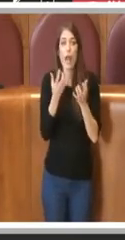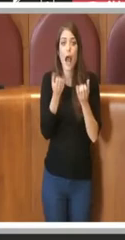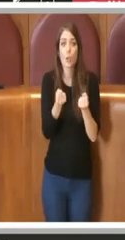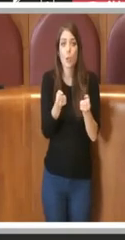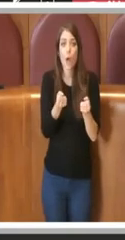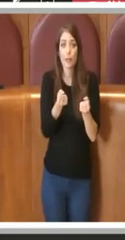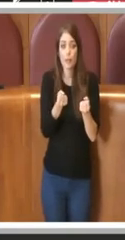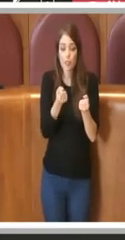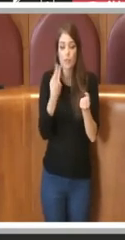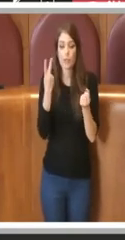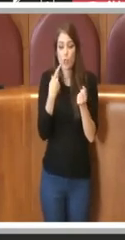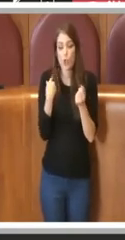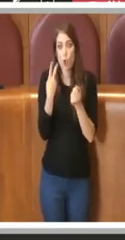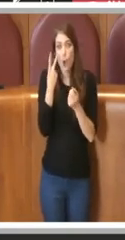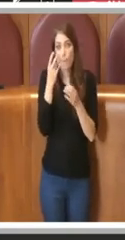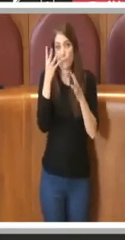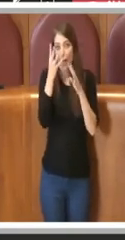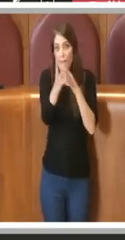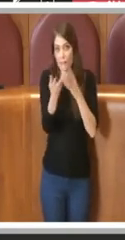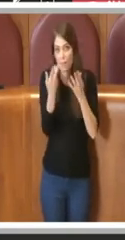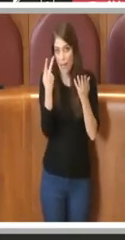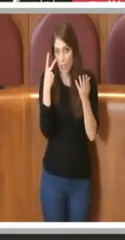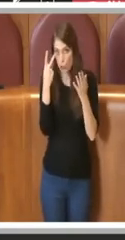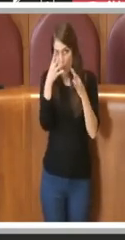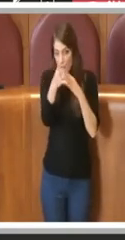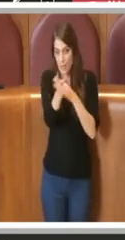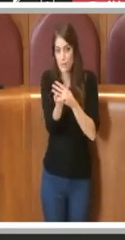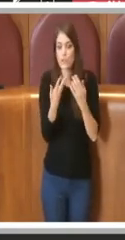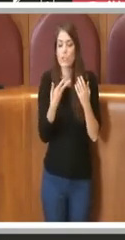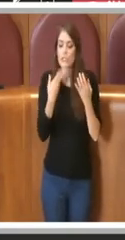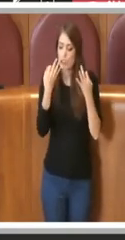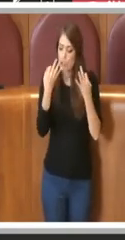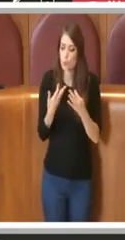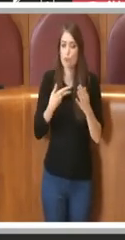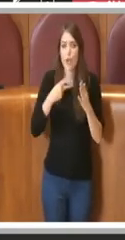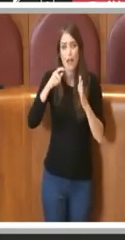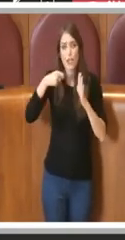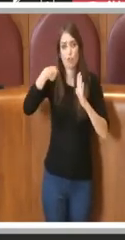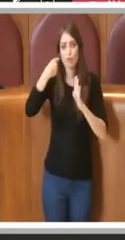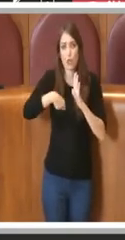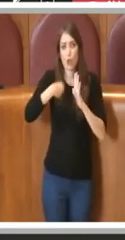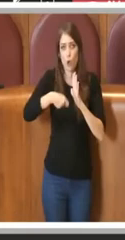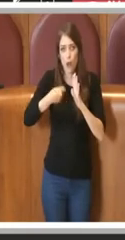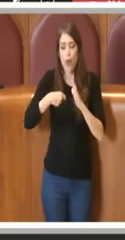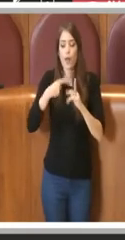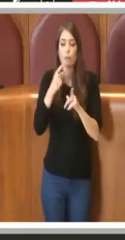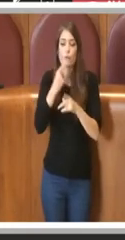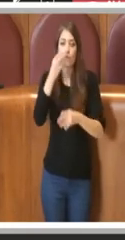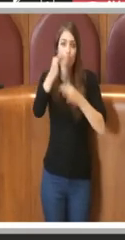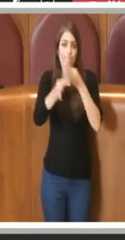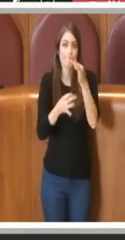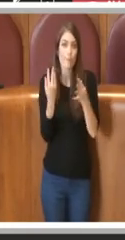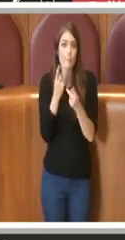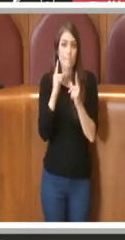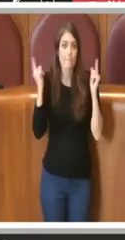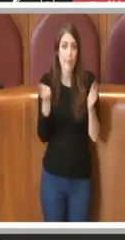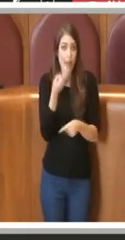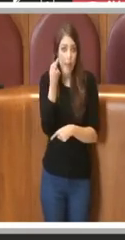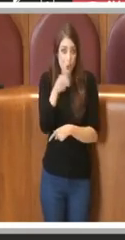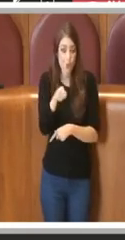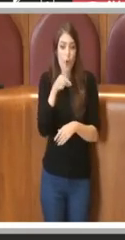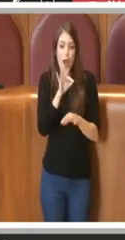nella mia esperienza, che ci saranno anche delle circolari che dovranno magari spiegare meglio alcuni